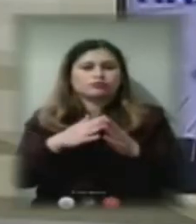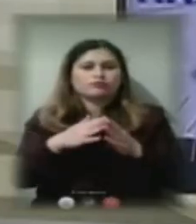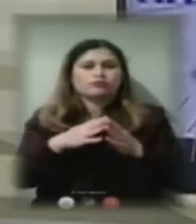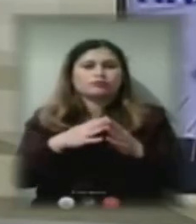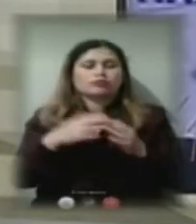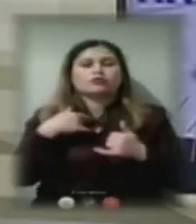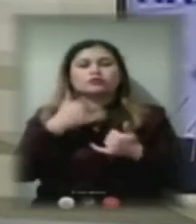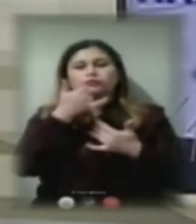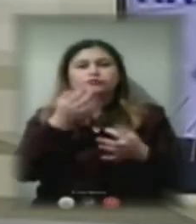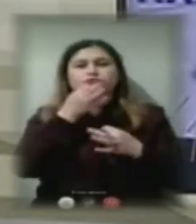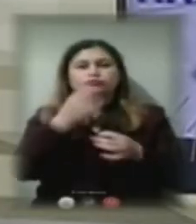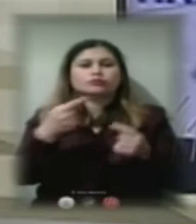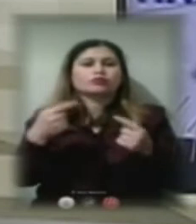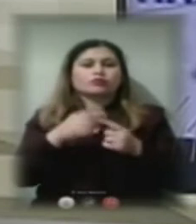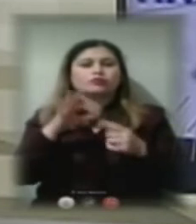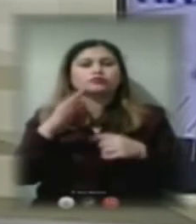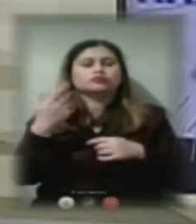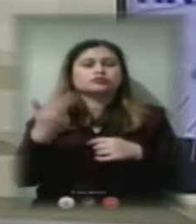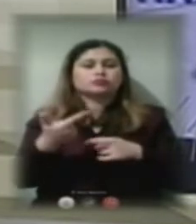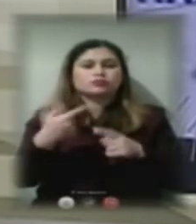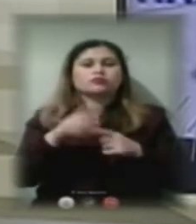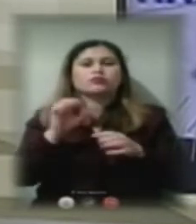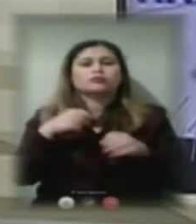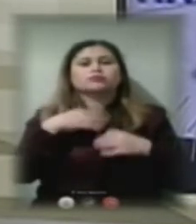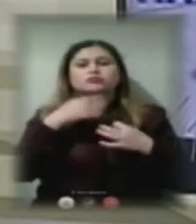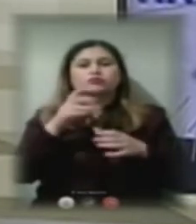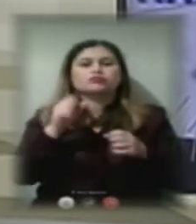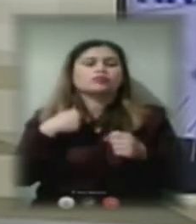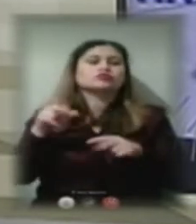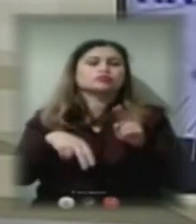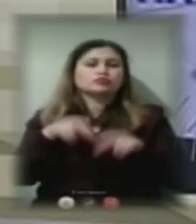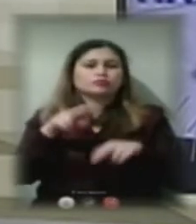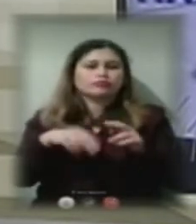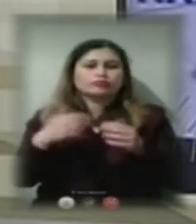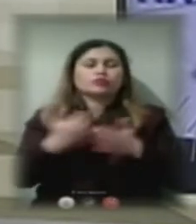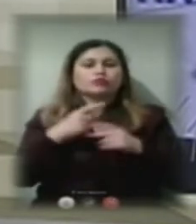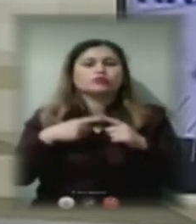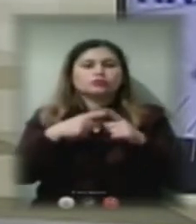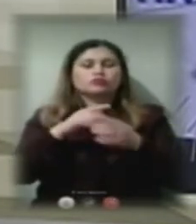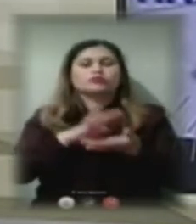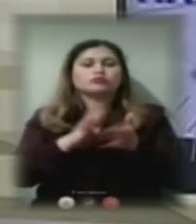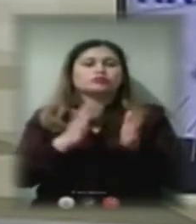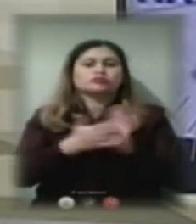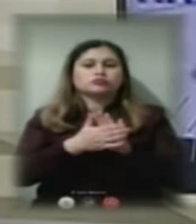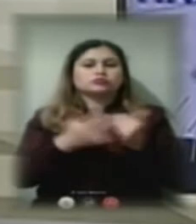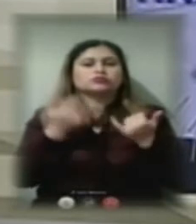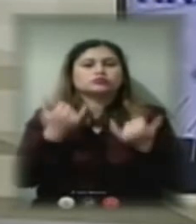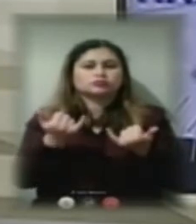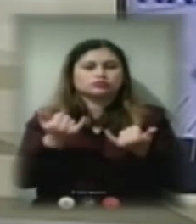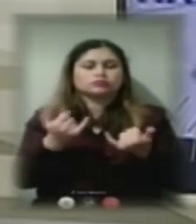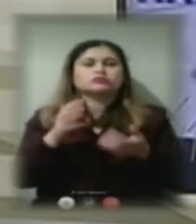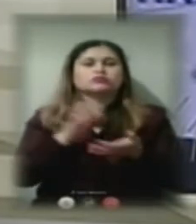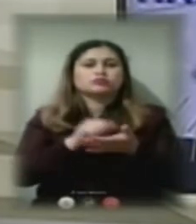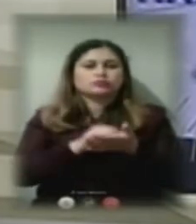сказати про 4Г, я можу сказати, що ми будуємо, що ми отримали технічні умови і зараз займаюся в